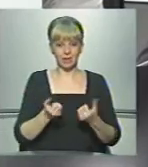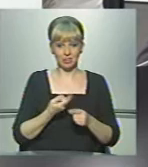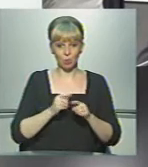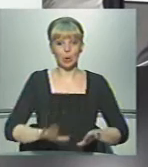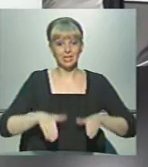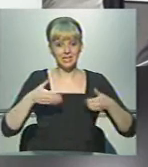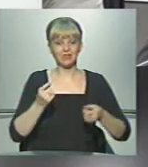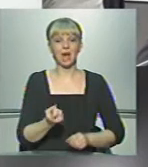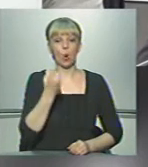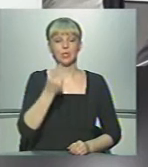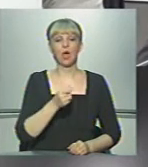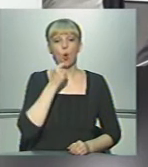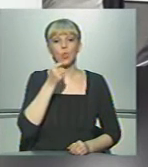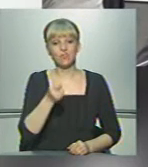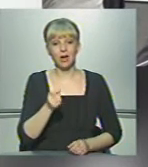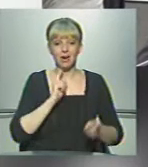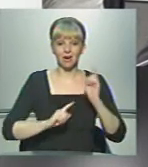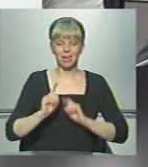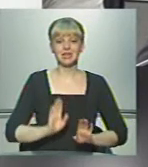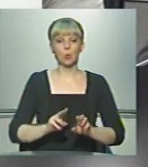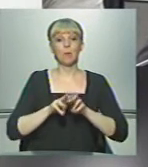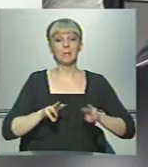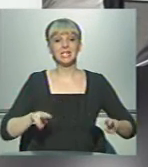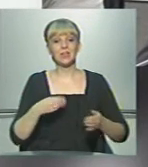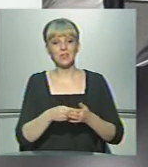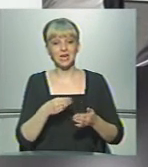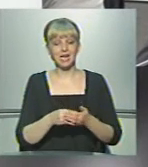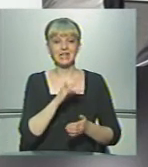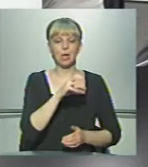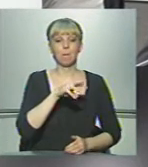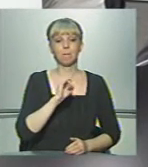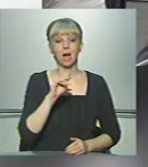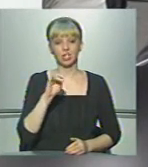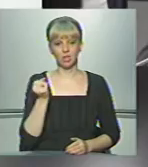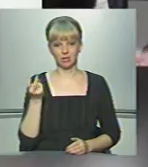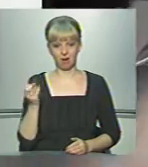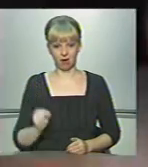ініціативу на одній з конференцій заступника міністра фінансів Сергія Марченка.